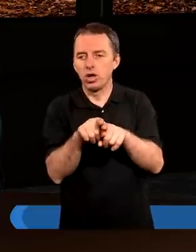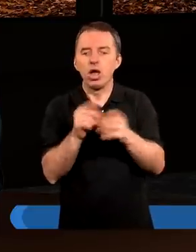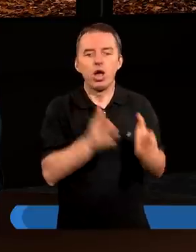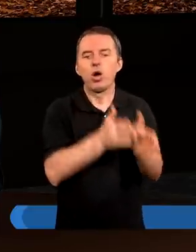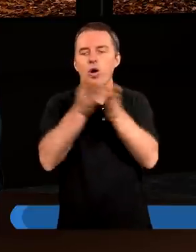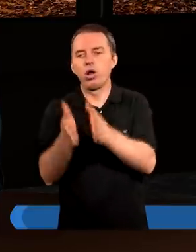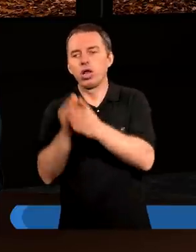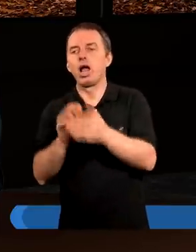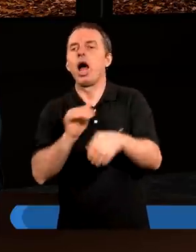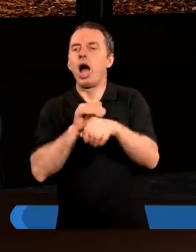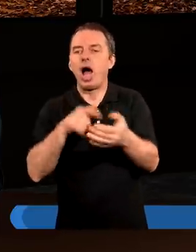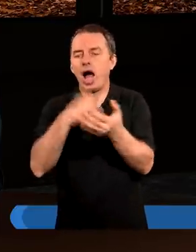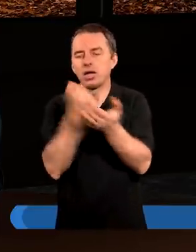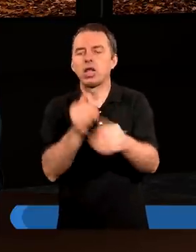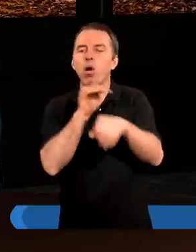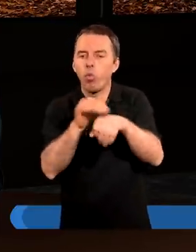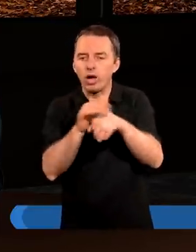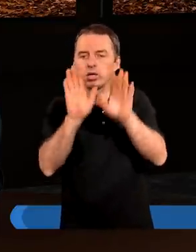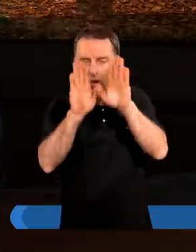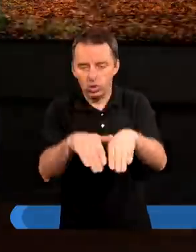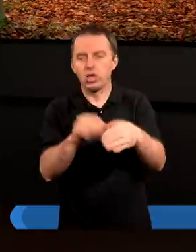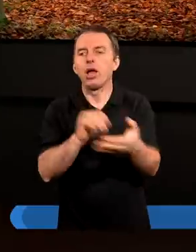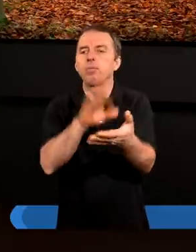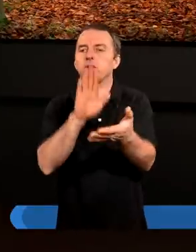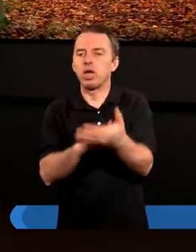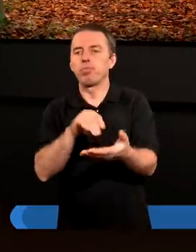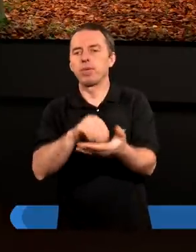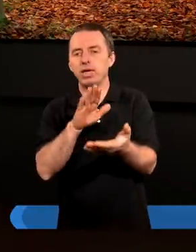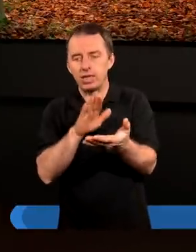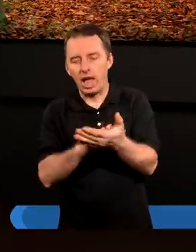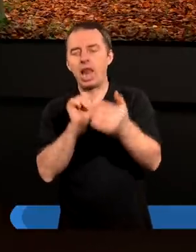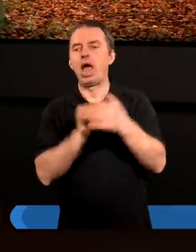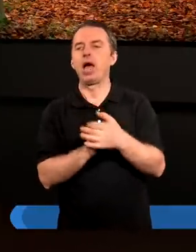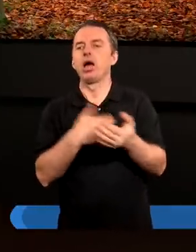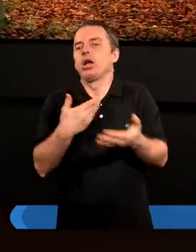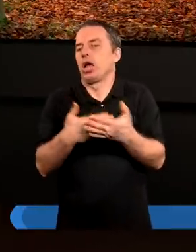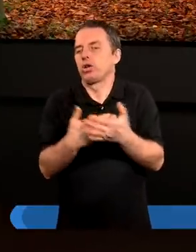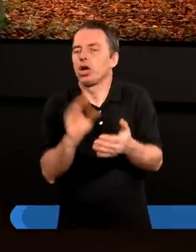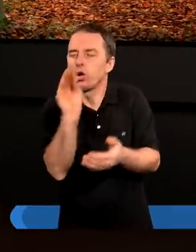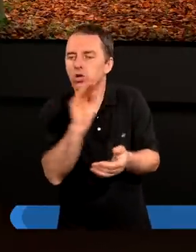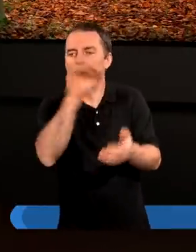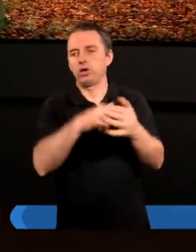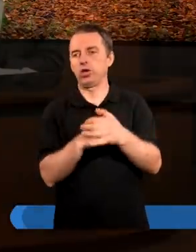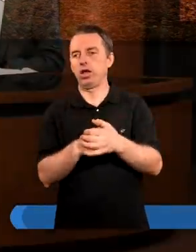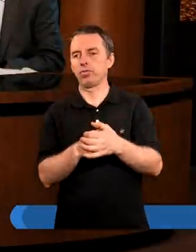kolejnym akcie łaski być nam przypisane. Tak. Dlaczego jeszcze?